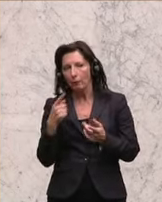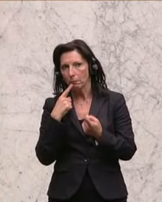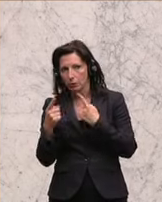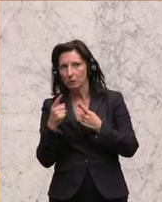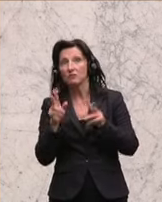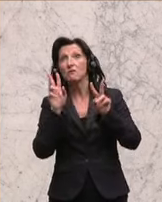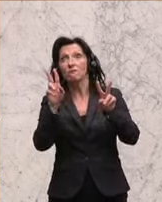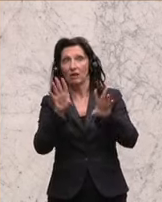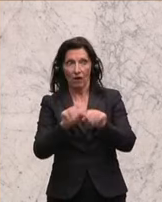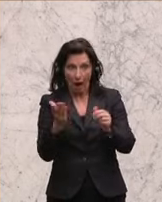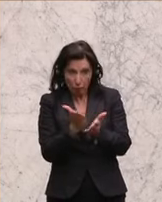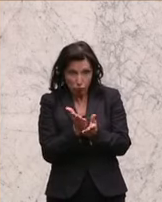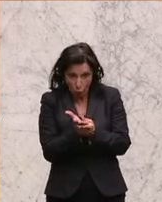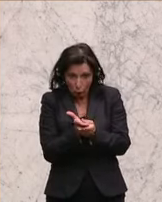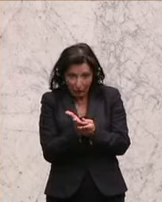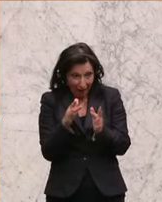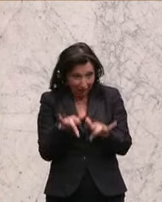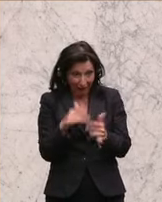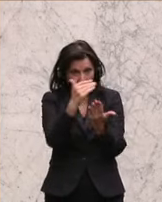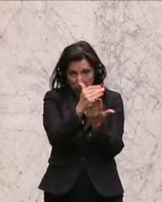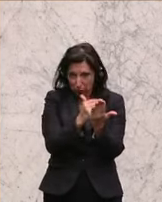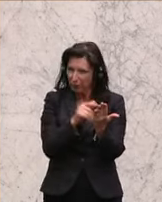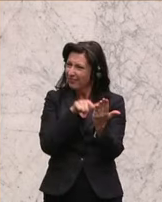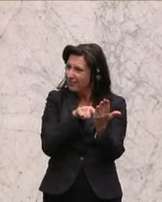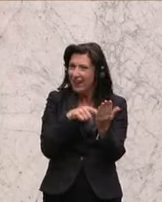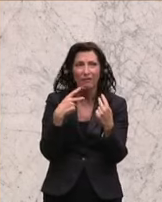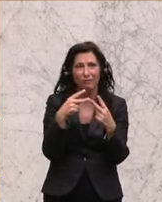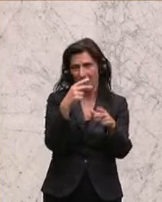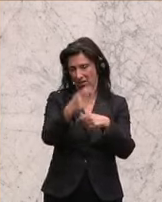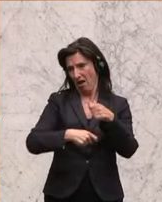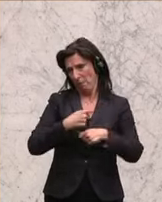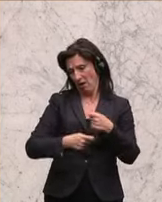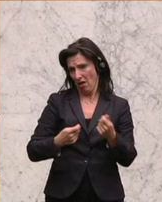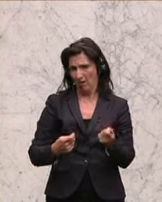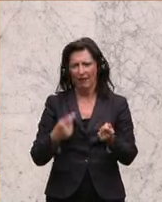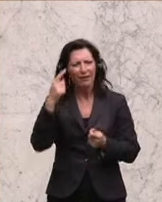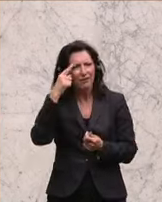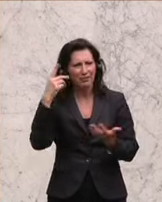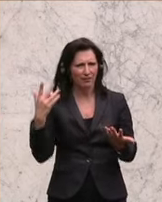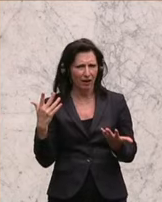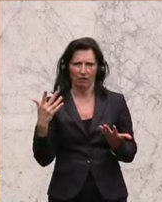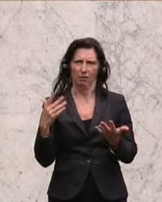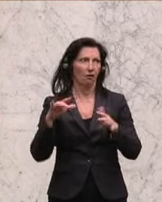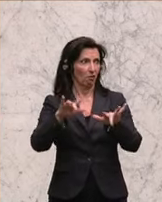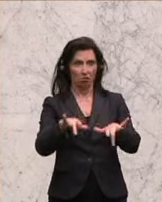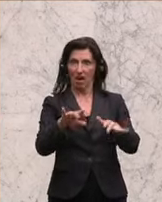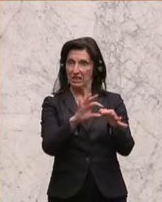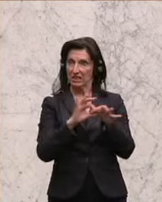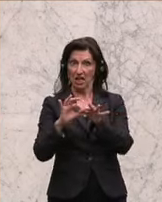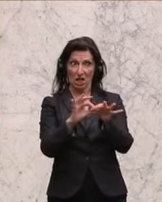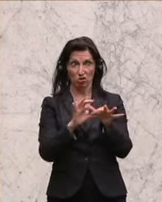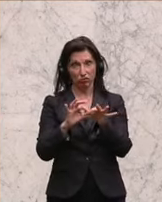haben wir mal ein Papier und machen wir da weiter. Denken wir daran, dass wir eine Gesellschaft haben, die sich